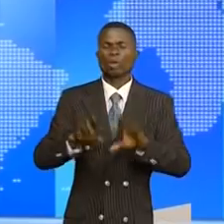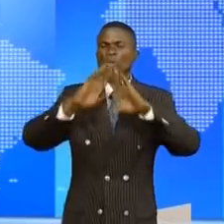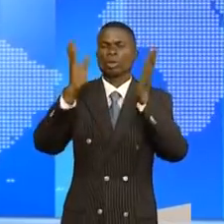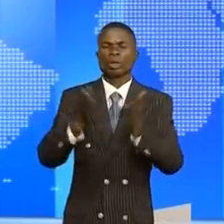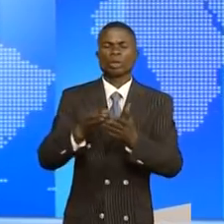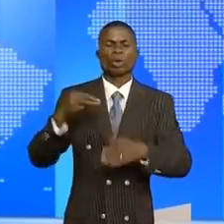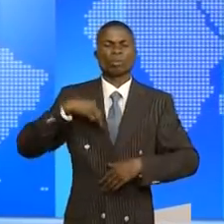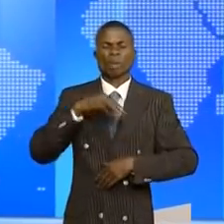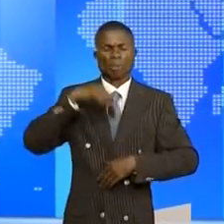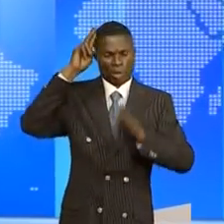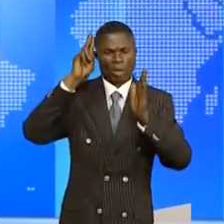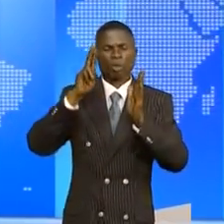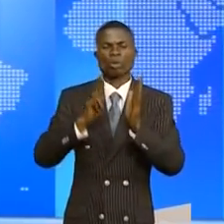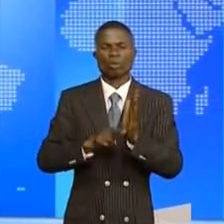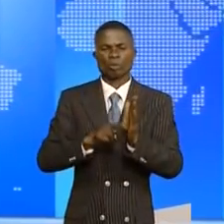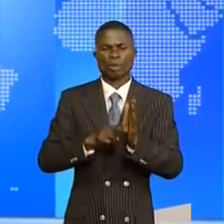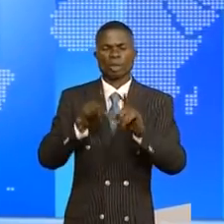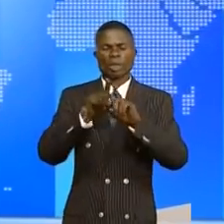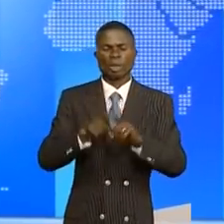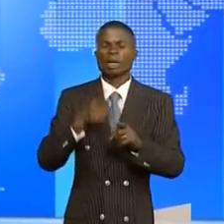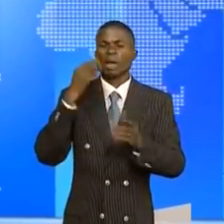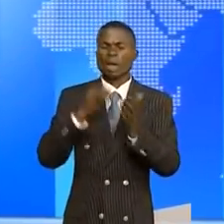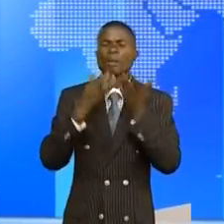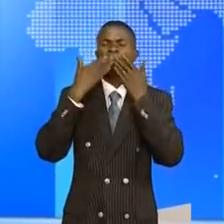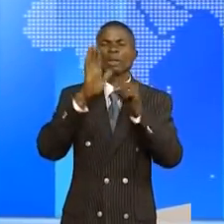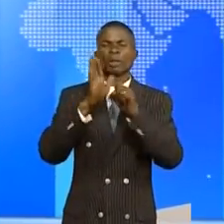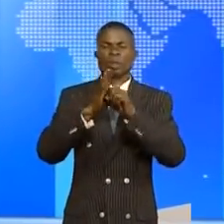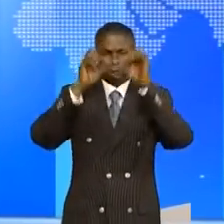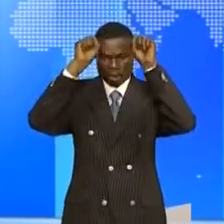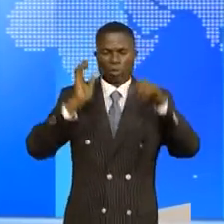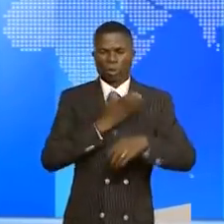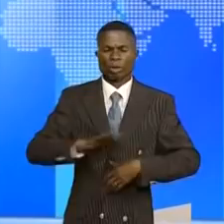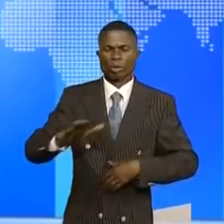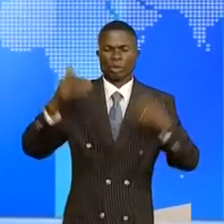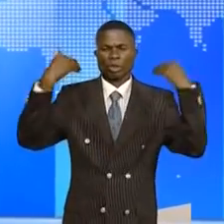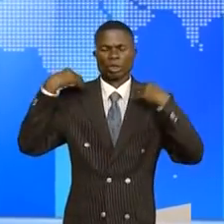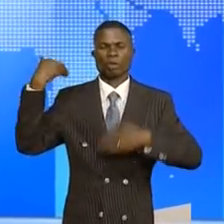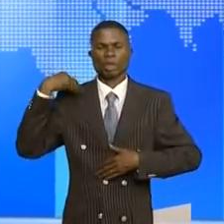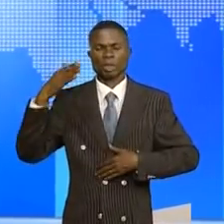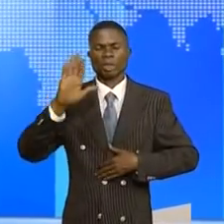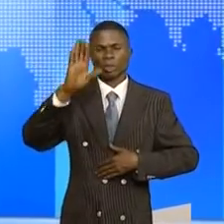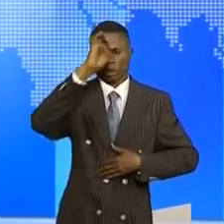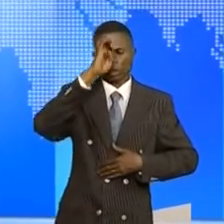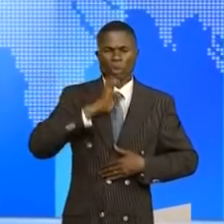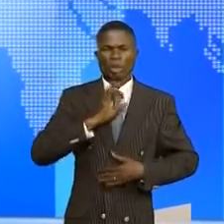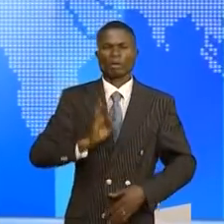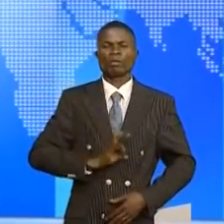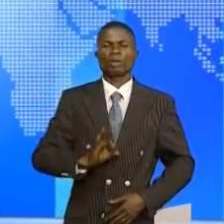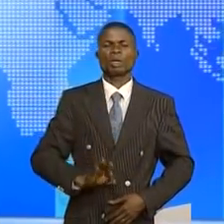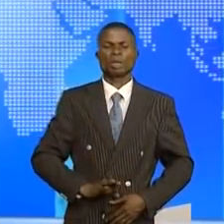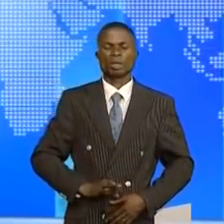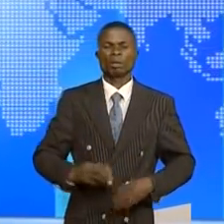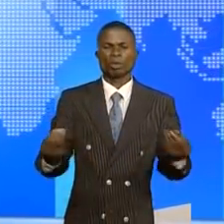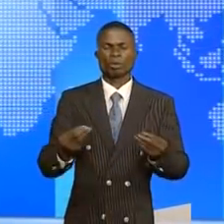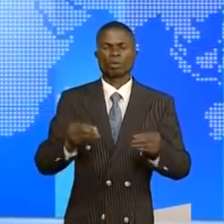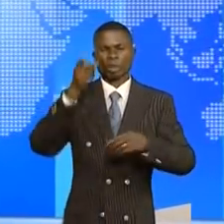des membres du gouvernement. Par ailleurs, elle remercie le président de la République, chef de l'État, son excellence, monsieur Félix-Antoine Chisekedi